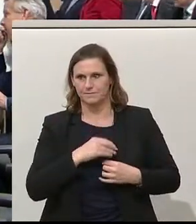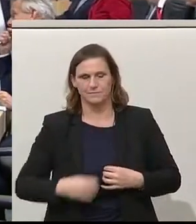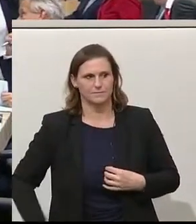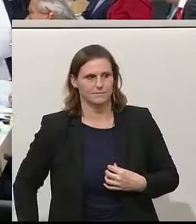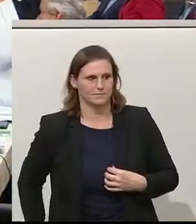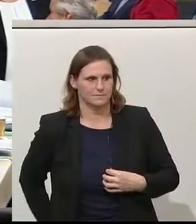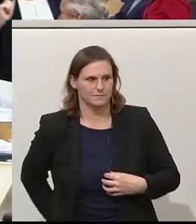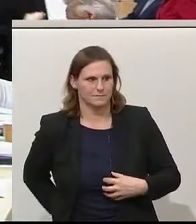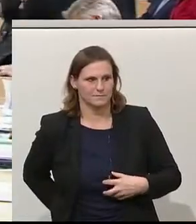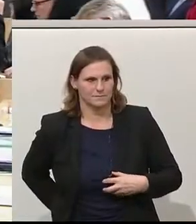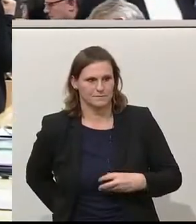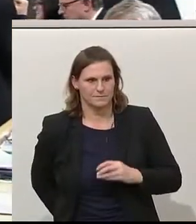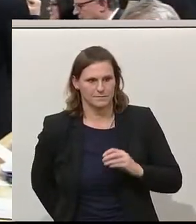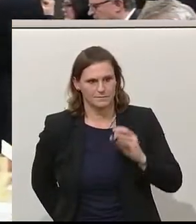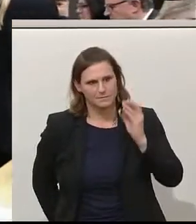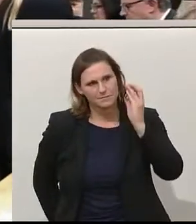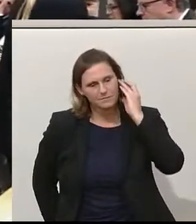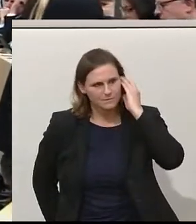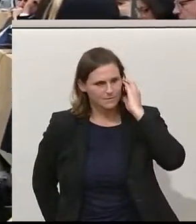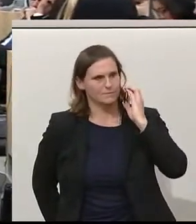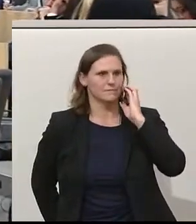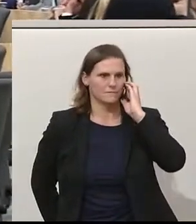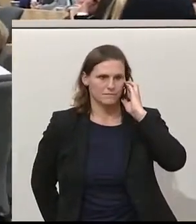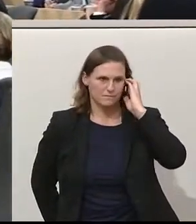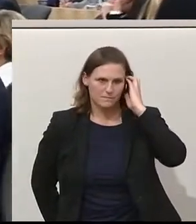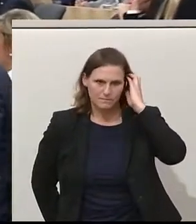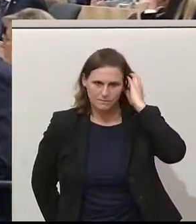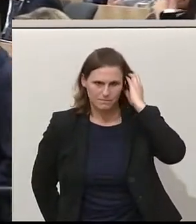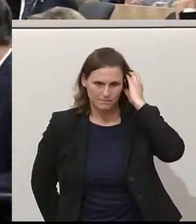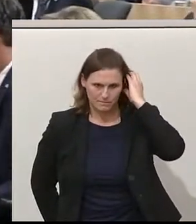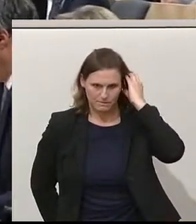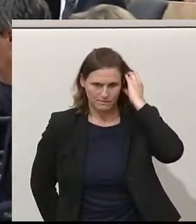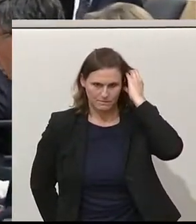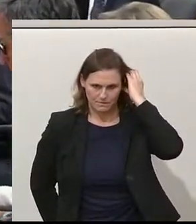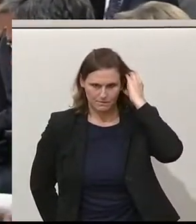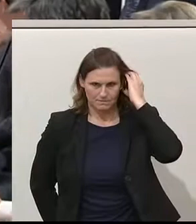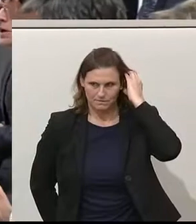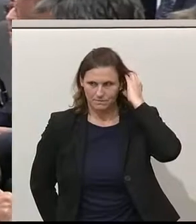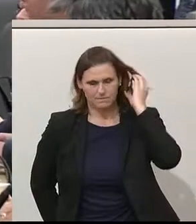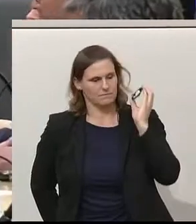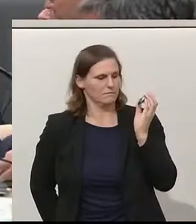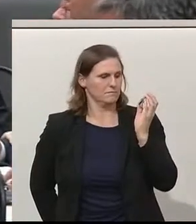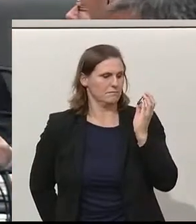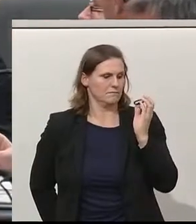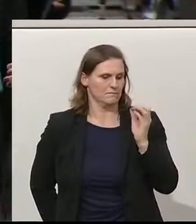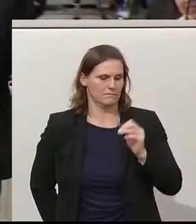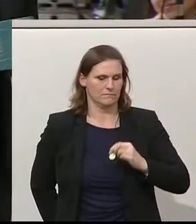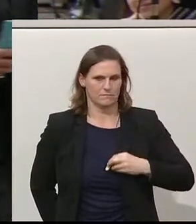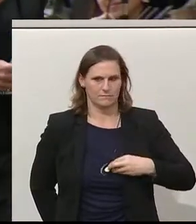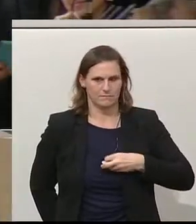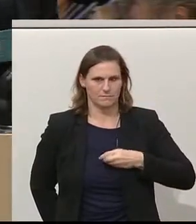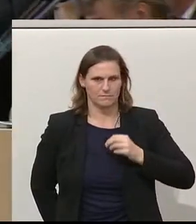Nach dem stellvertretenden Klubobmann der SPÖ kommt nun die stellvertretende Generalsekretärin der ÖVP,